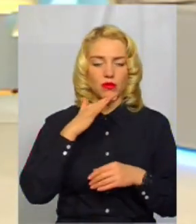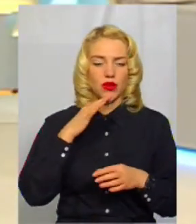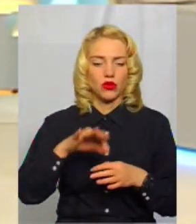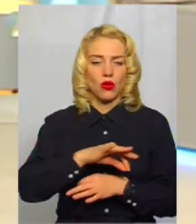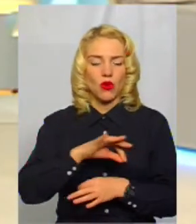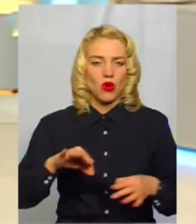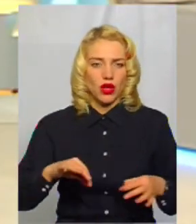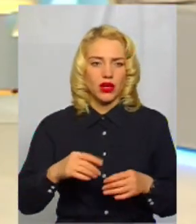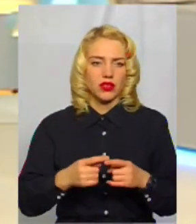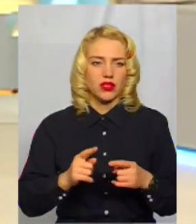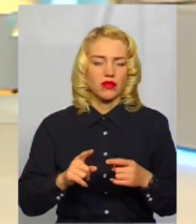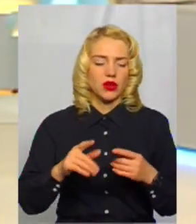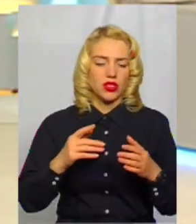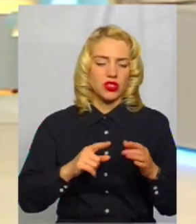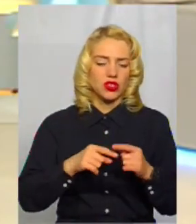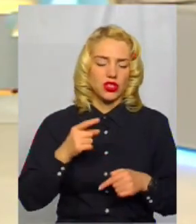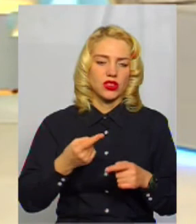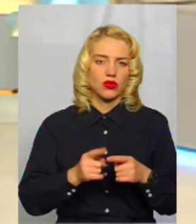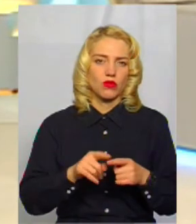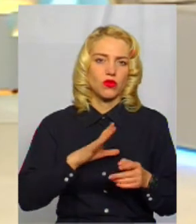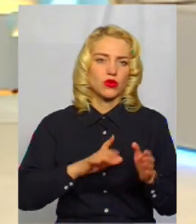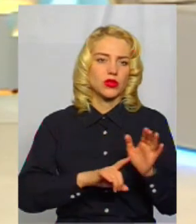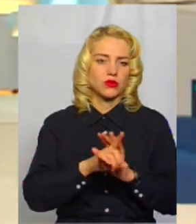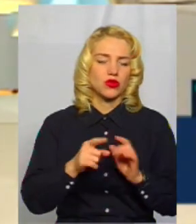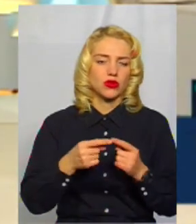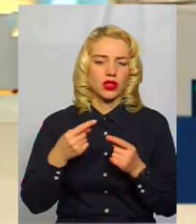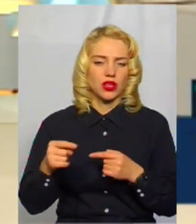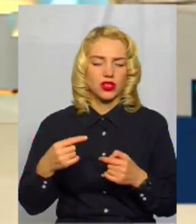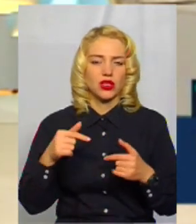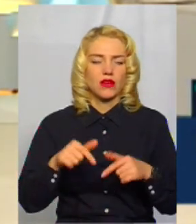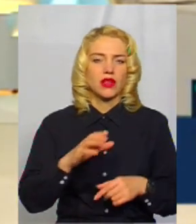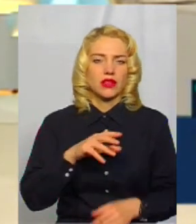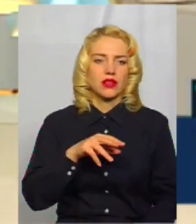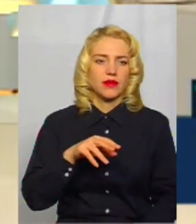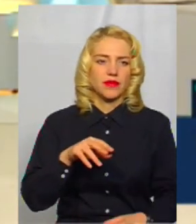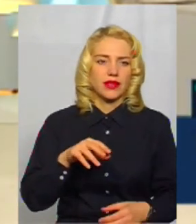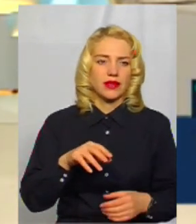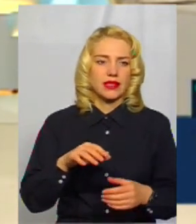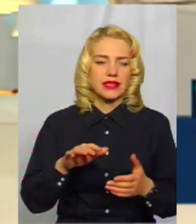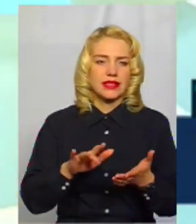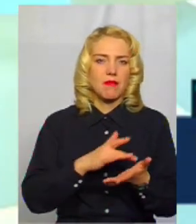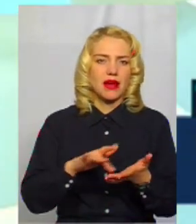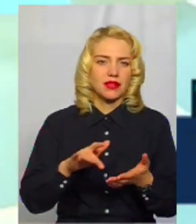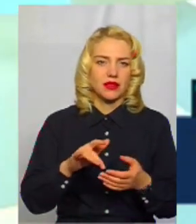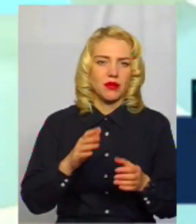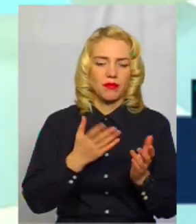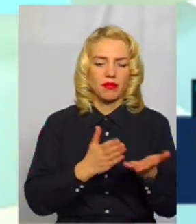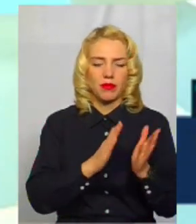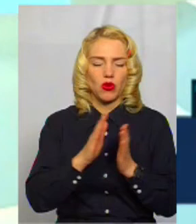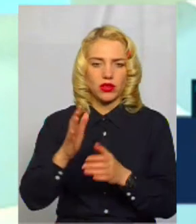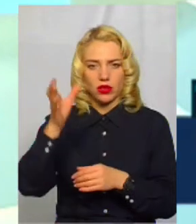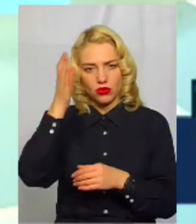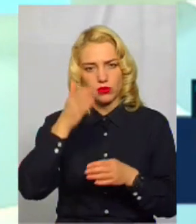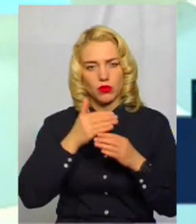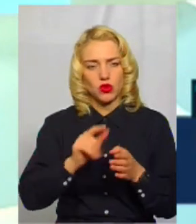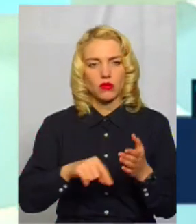проєктів, через нього започатковано інших. А цього року СМАР-бібліотека – помічник розумного міста, тому що місто дійсно